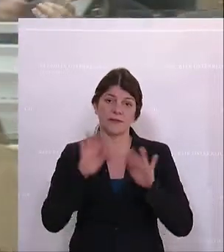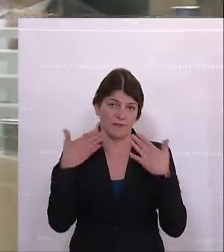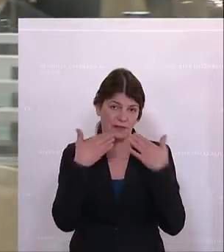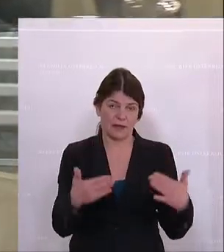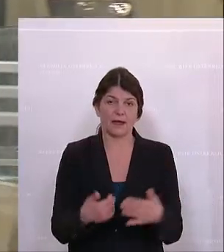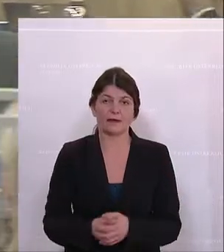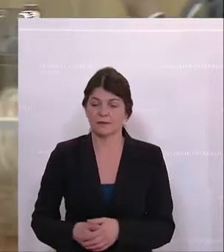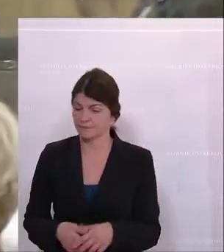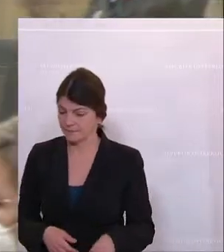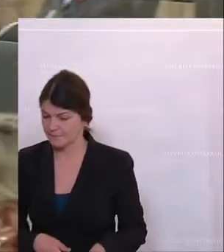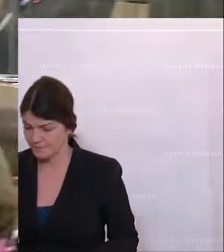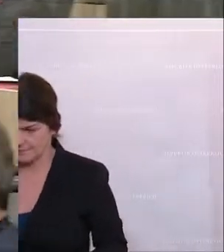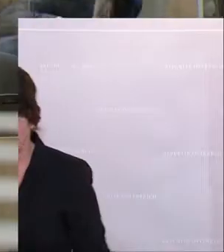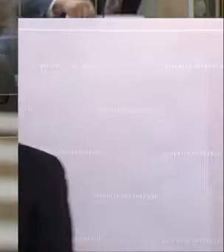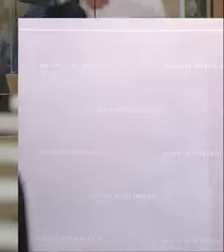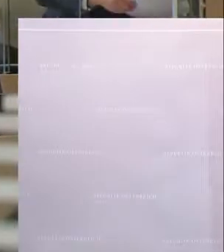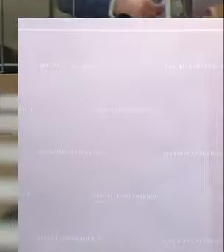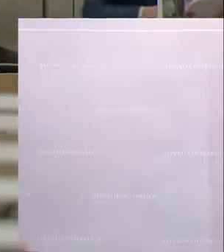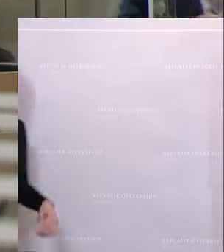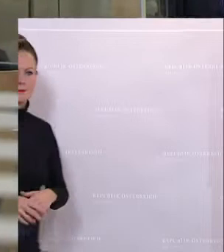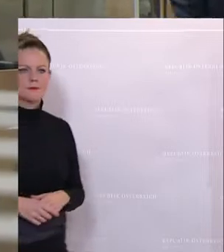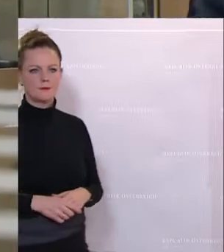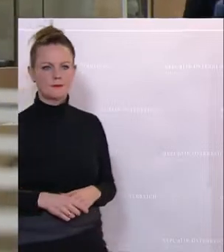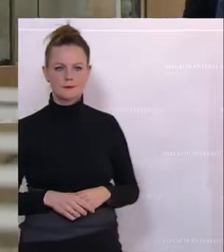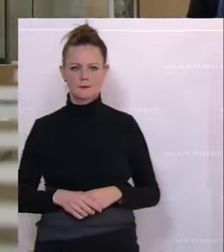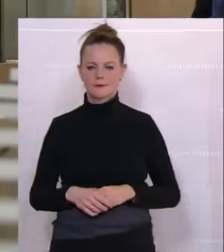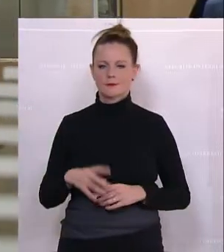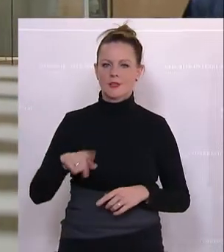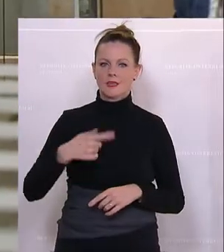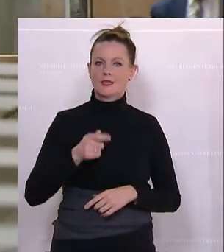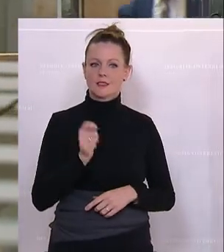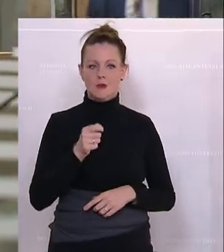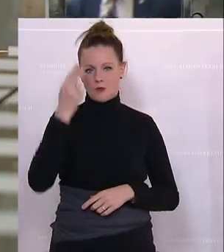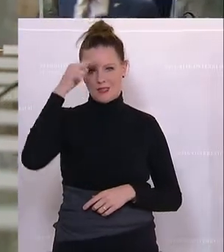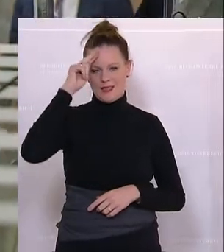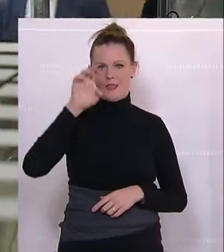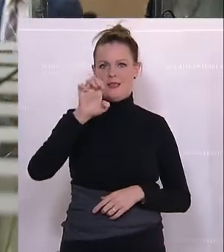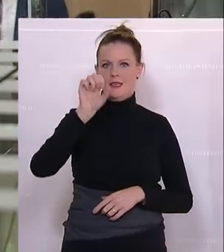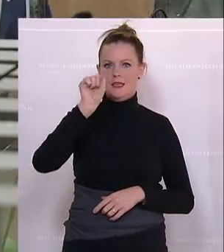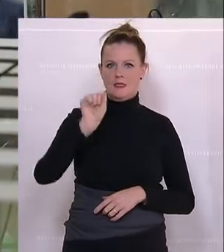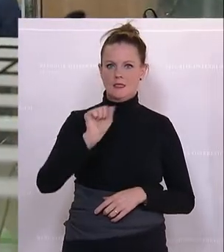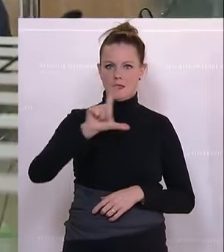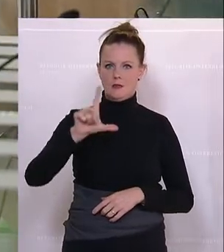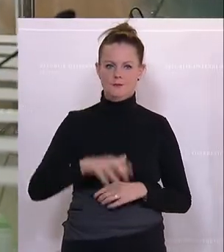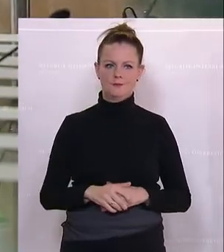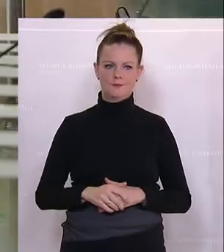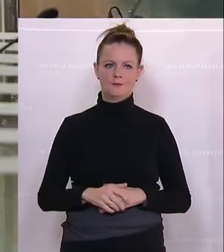Nächster Redner ist Franz Essl, Bauer aus Damsweg im Lungau, ÖVP.